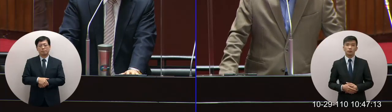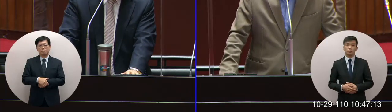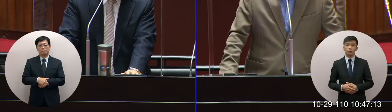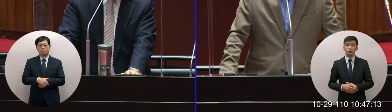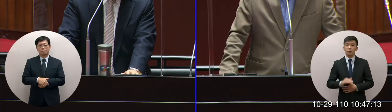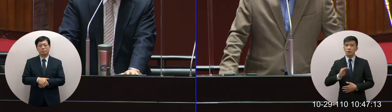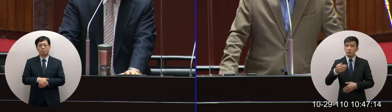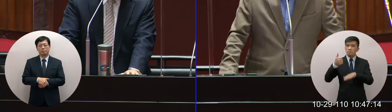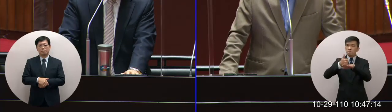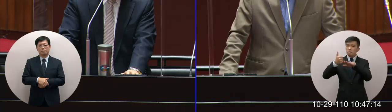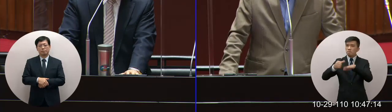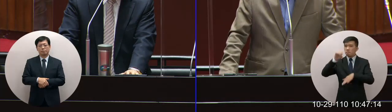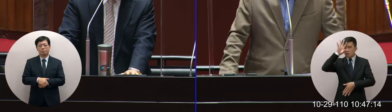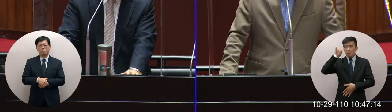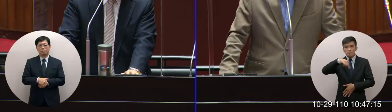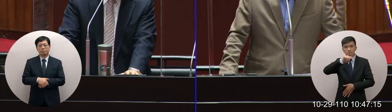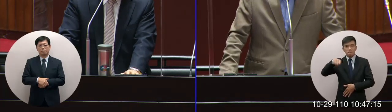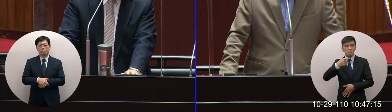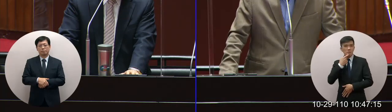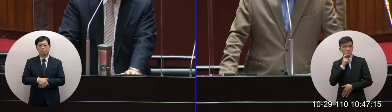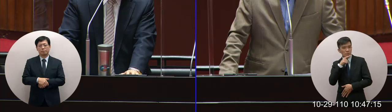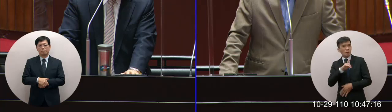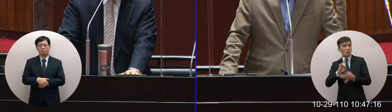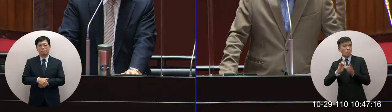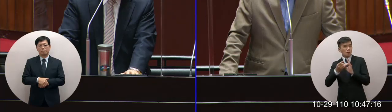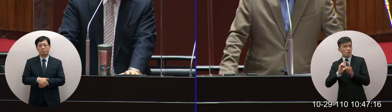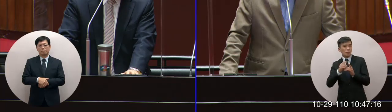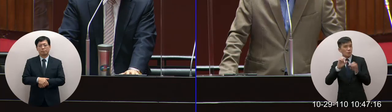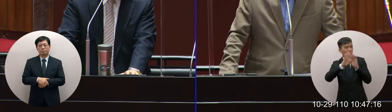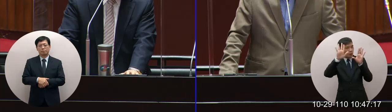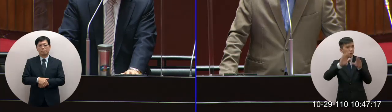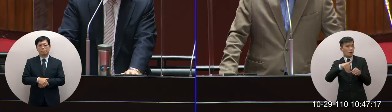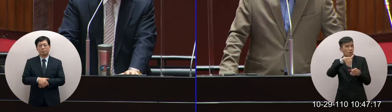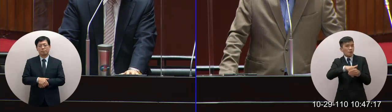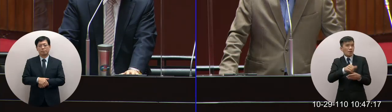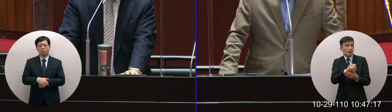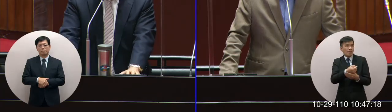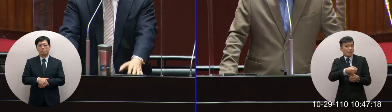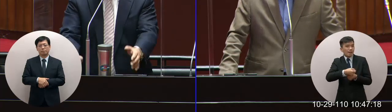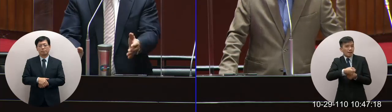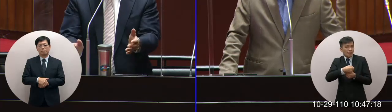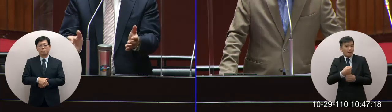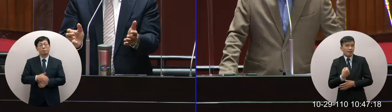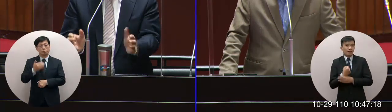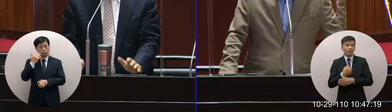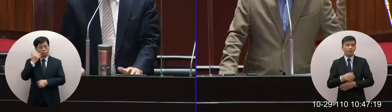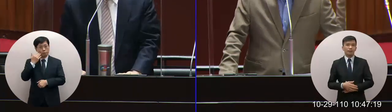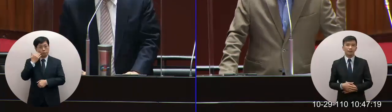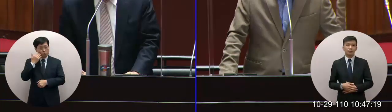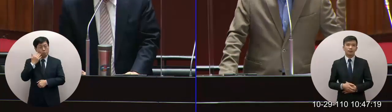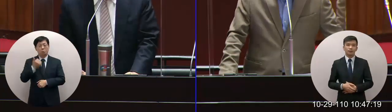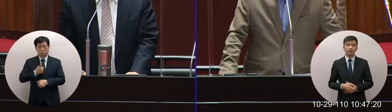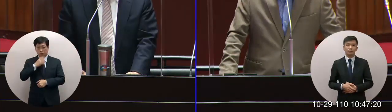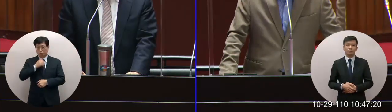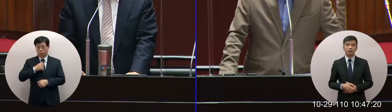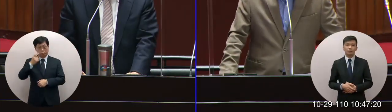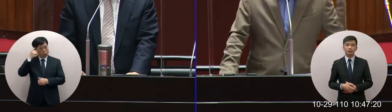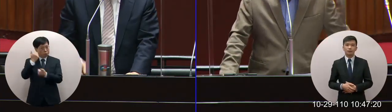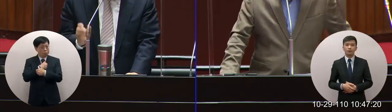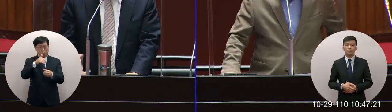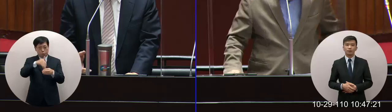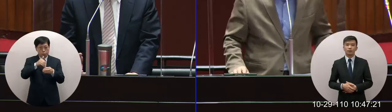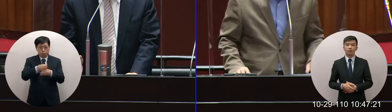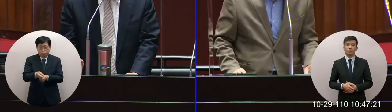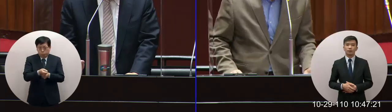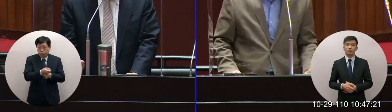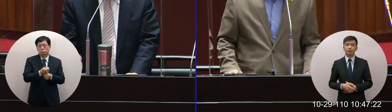在野黨就質疑說這個是選舉考量這是綁莊如果如果是選舉考量